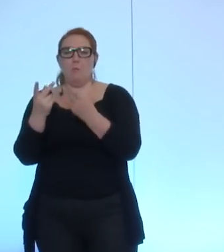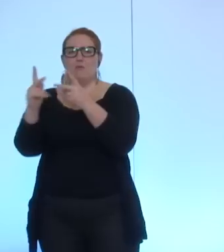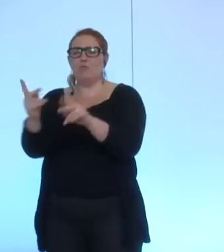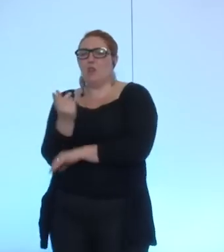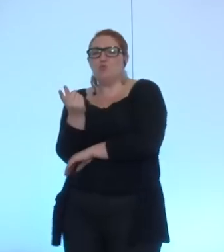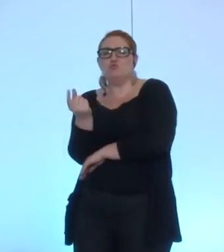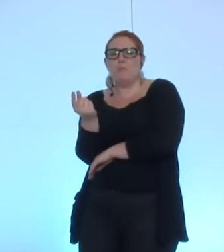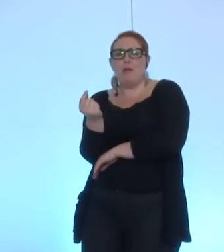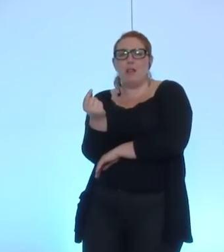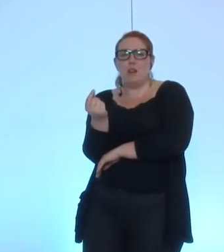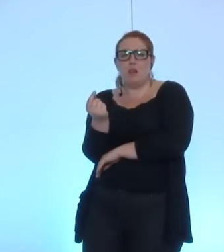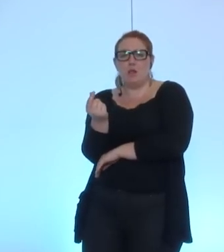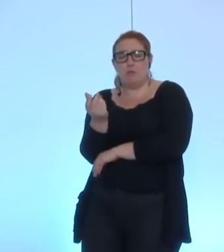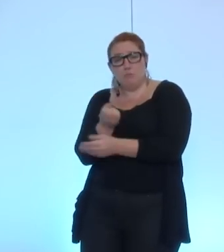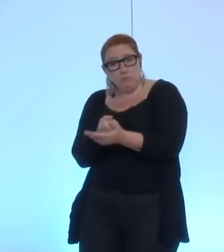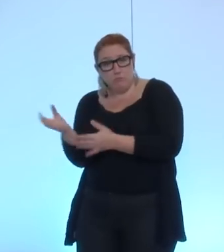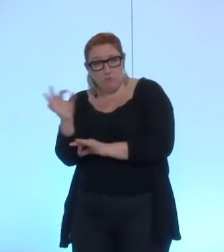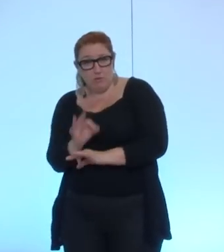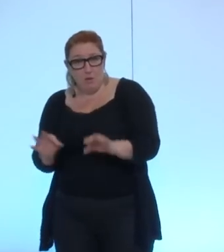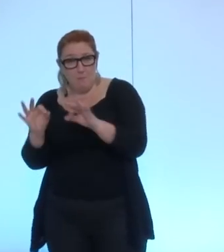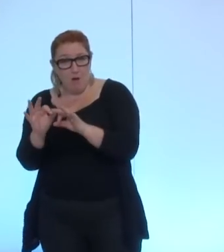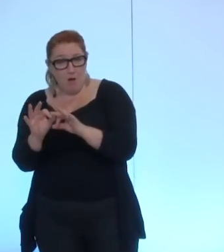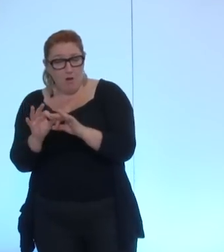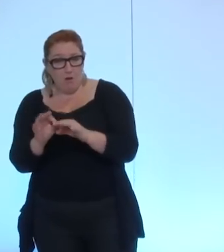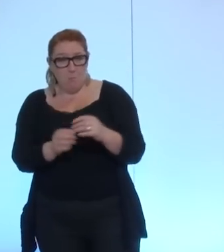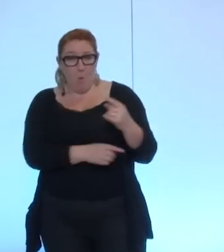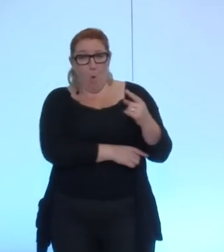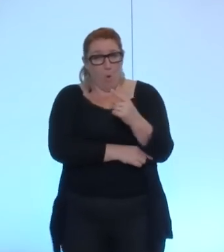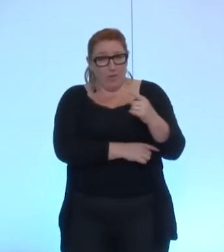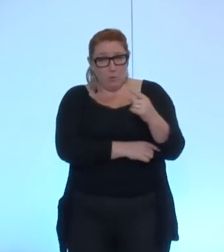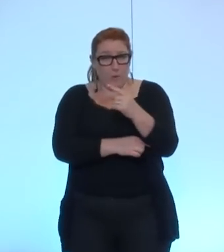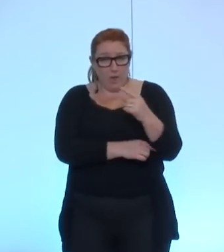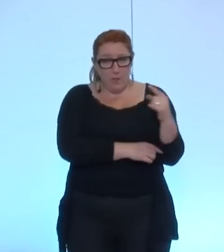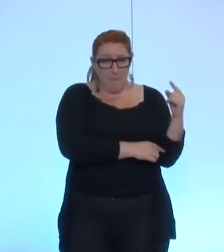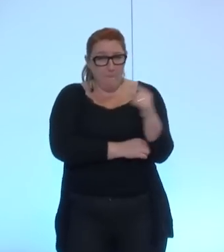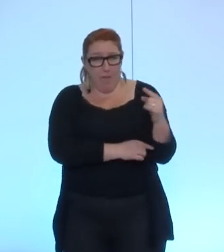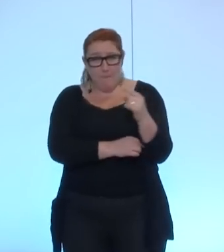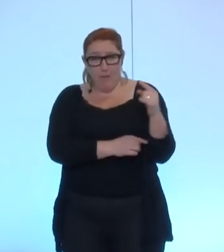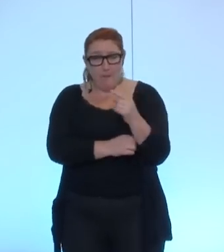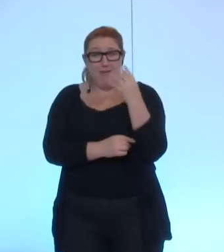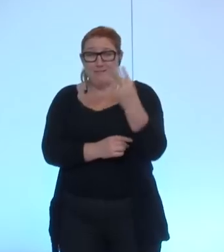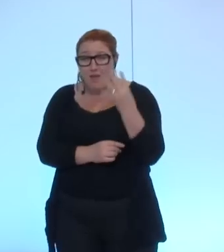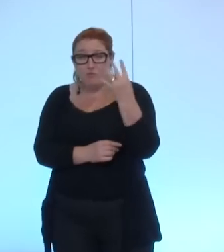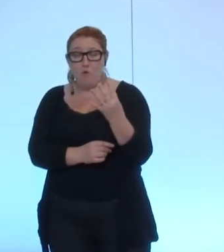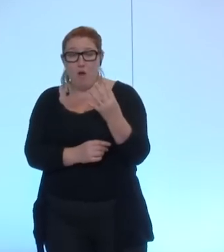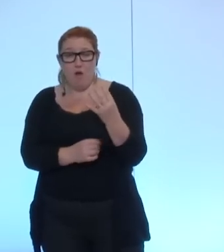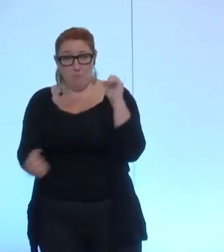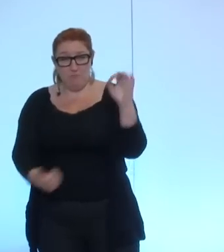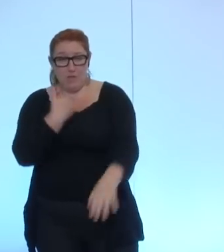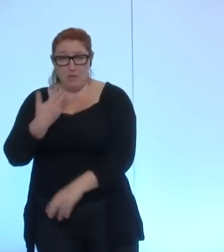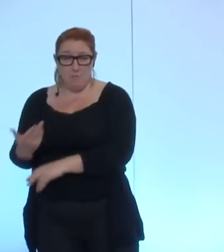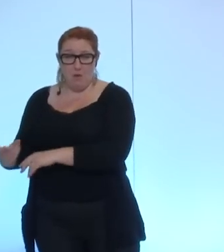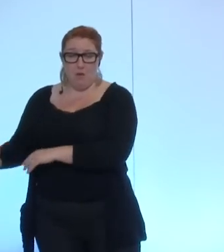tirs de roquettes voilà une autre asymétrie dans votre